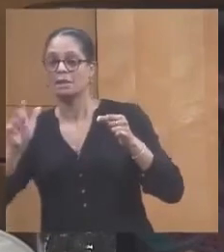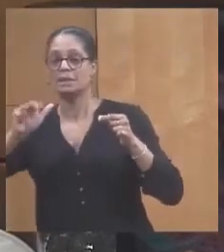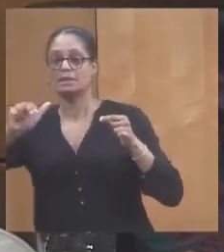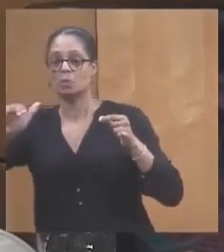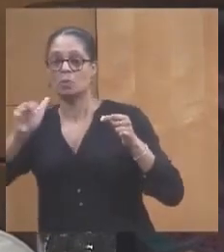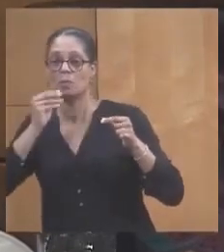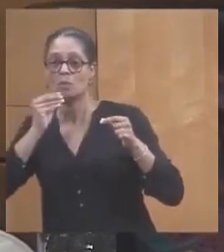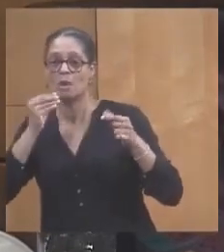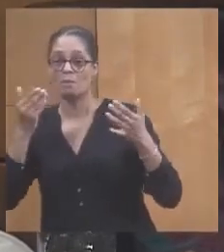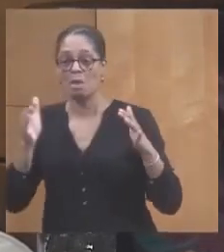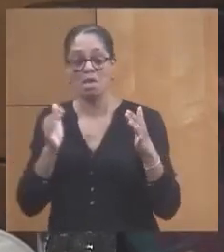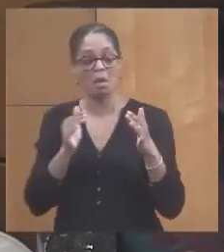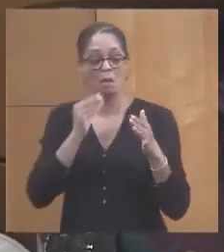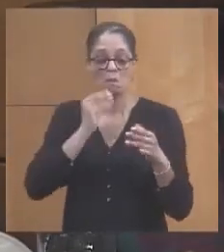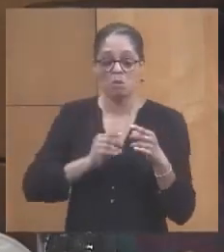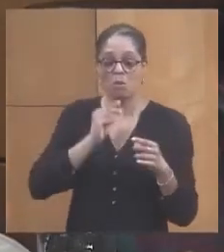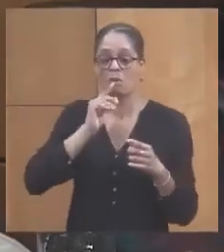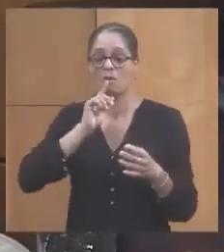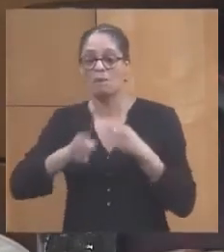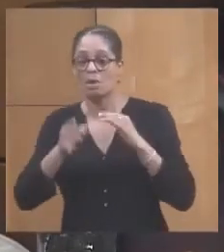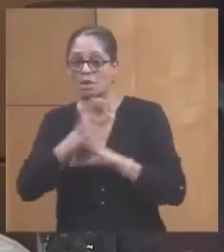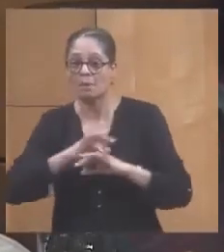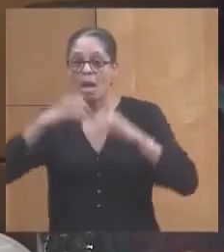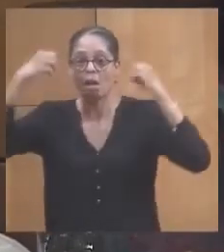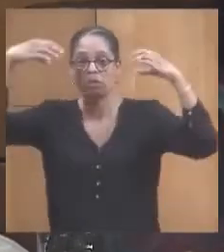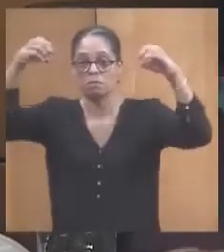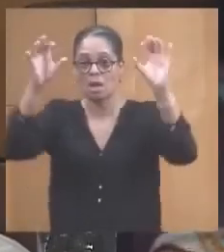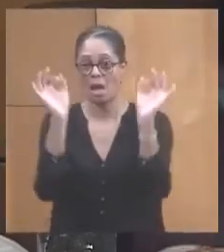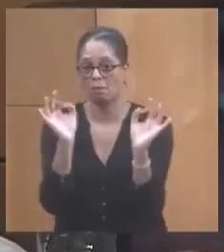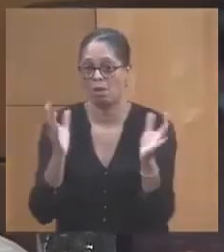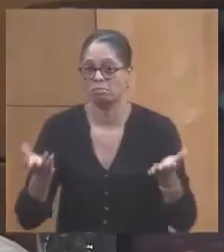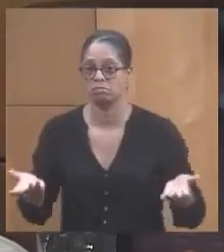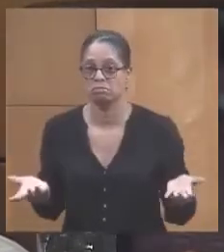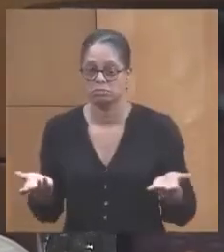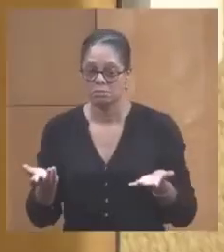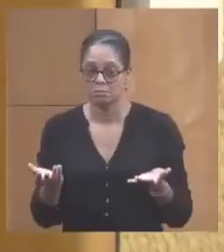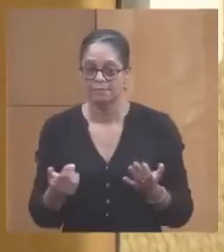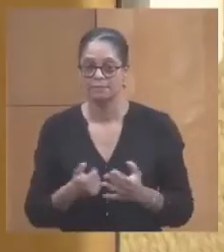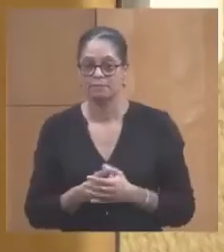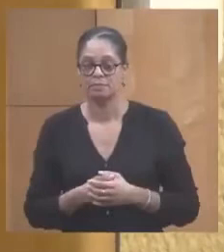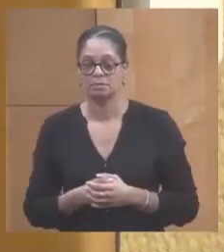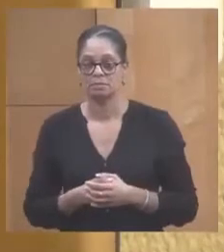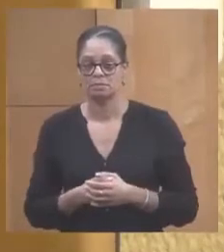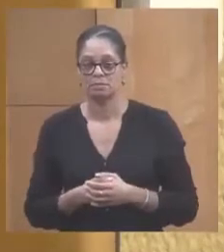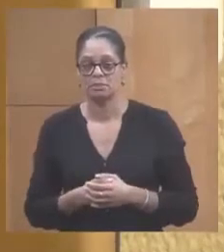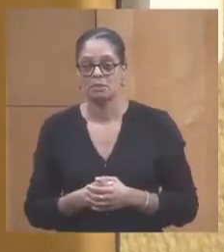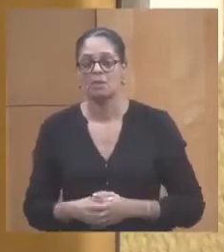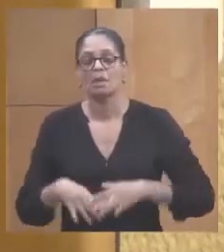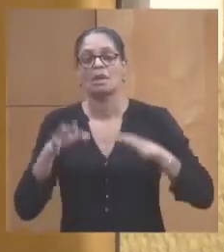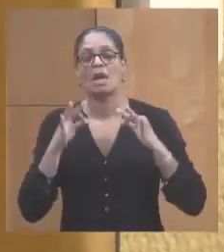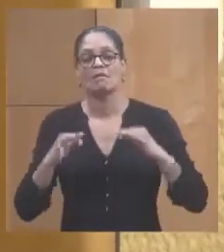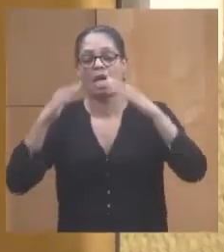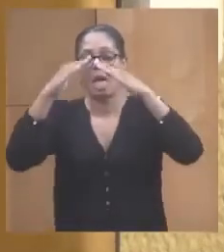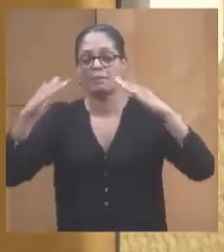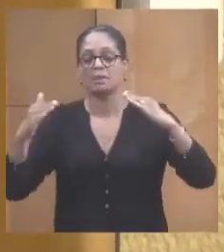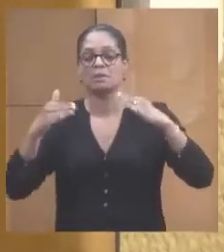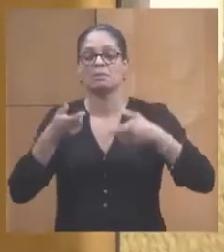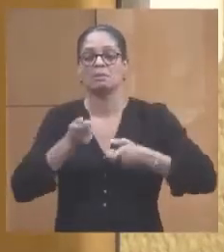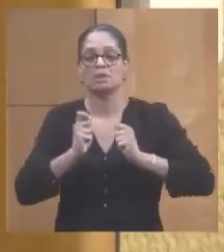2018. Il n jamais eu de bond de commande ni jamais eu d'éclairage. C'est faux. En ce qui concerne la réflexion des abris de pêche,